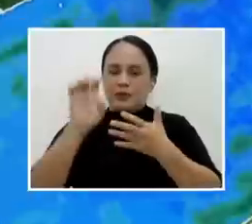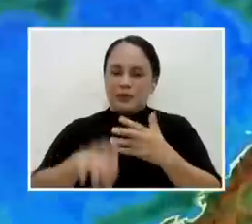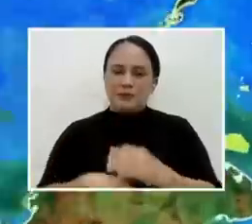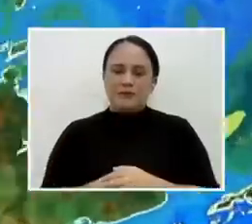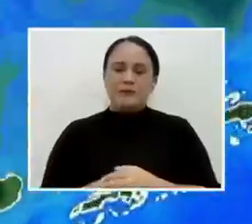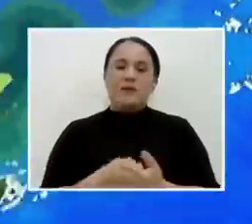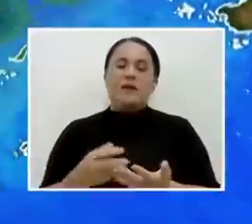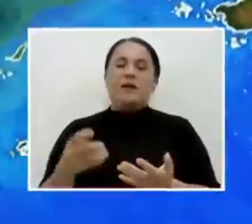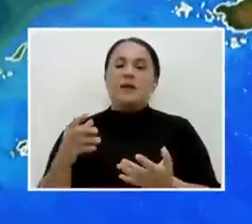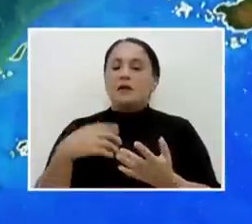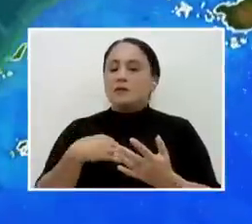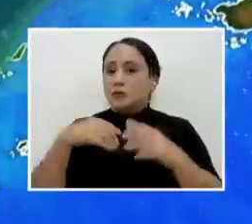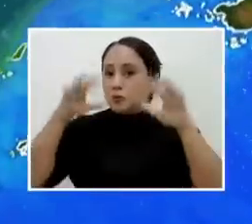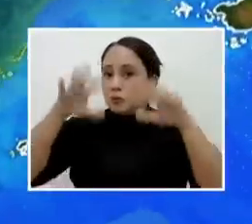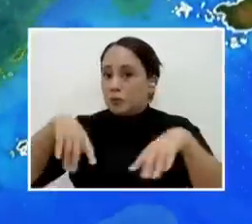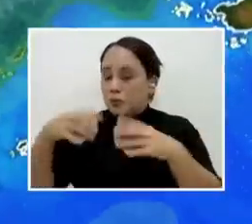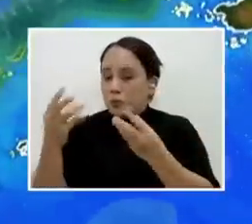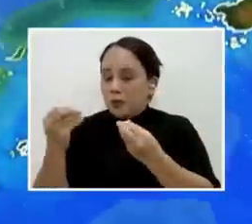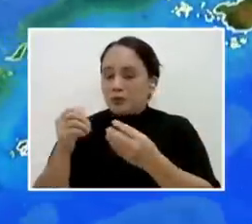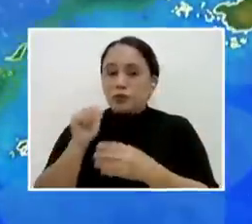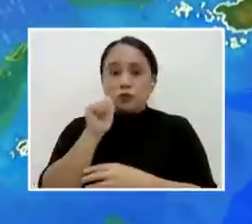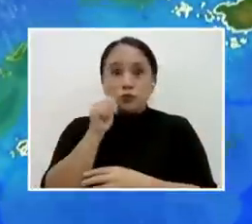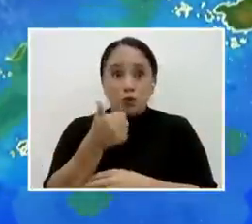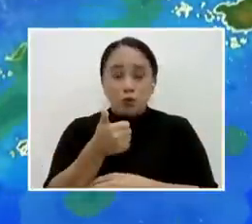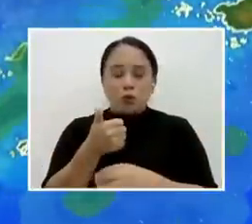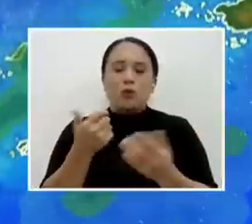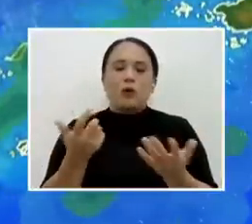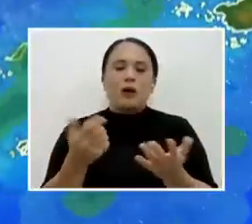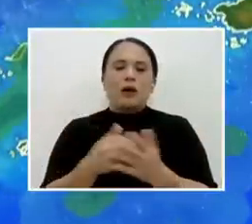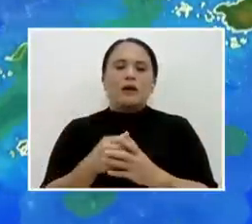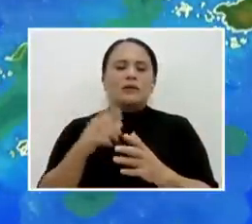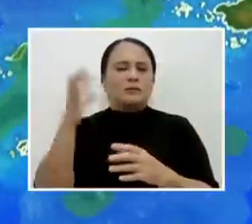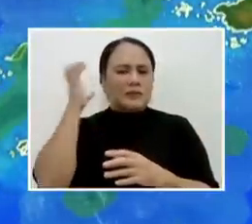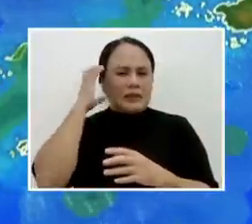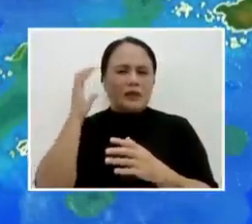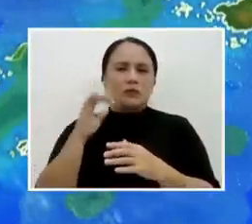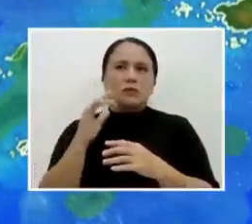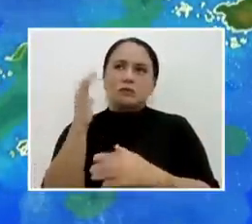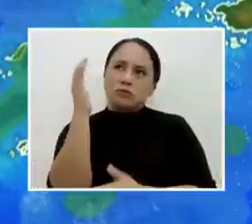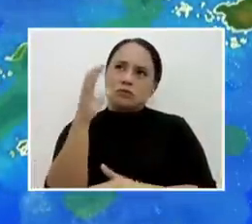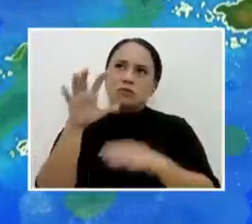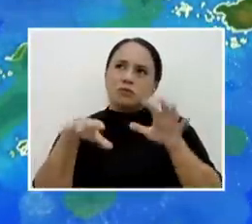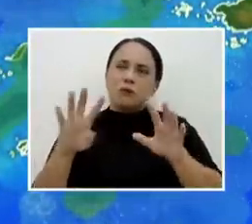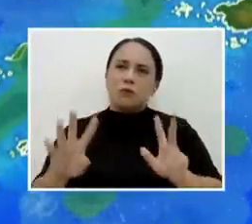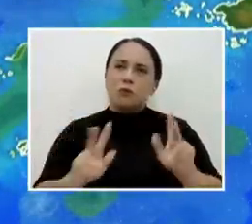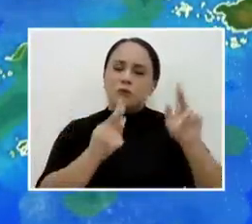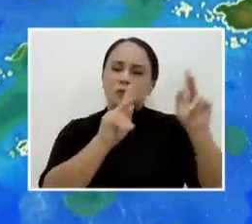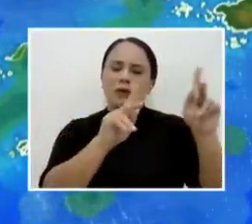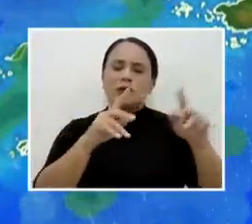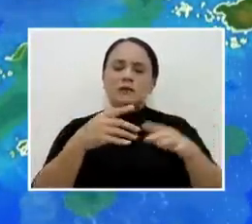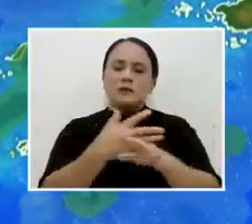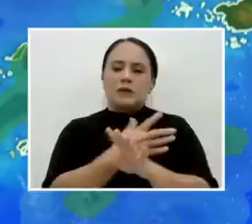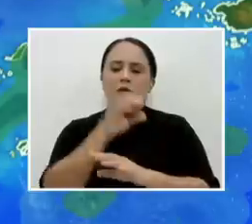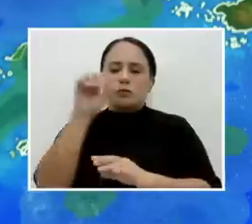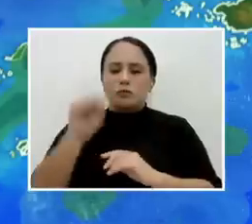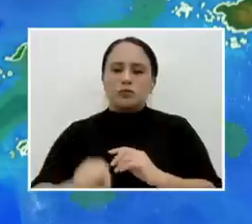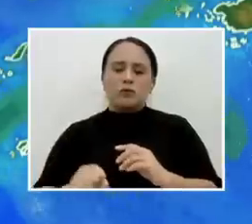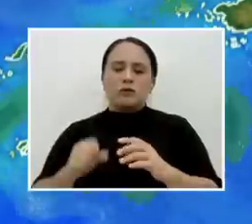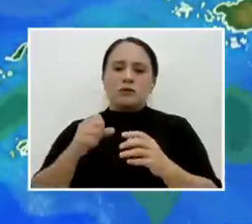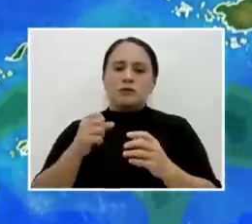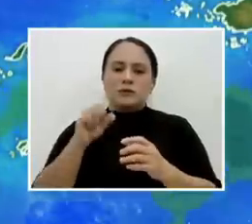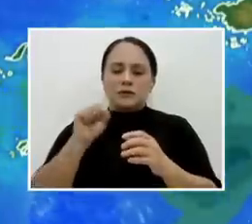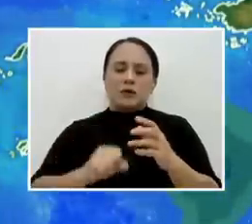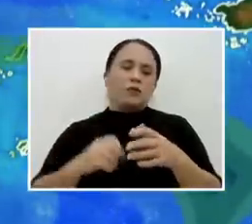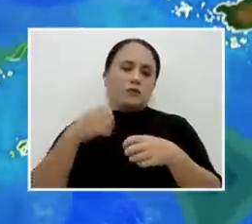forecast ng The Weather Company para bukas sa Mindanao, tanghali pa may ulan sa Maybukidnon, Davao del Sur at South Cotabato. Sa